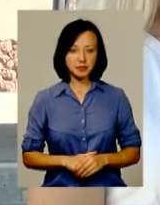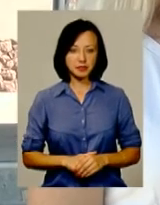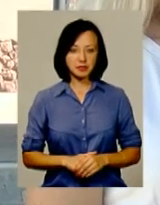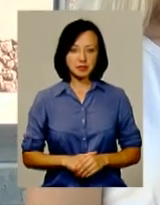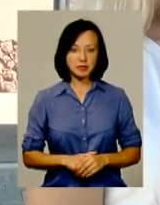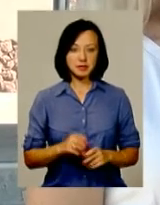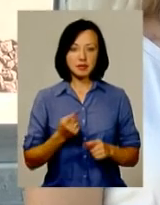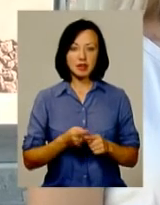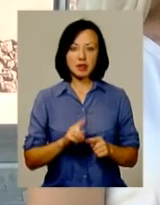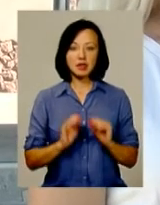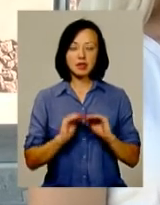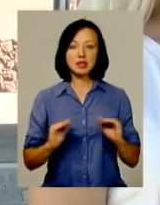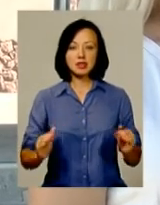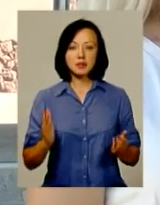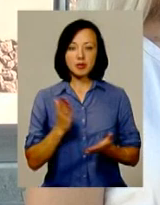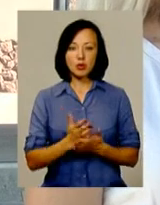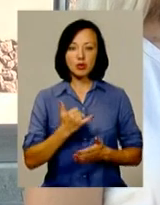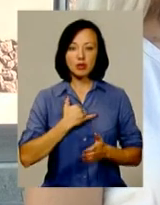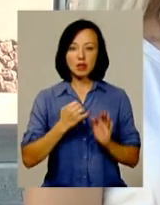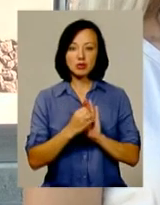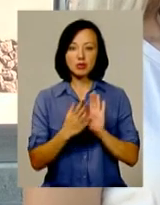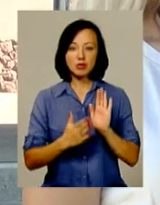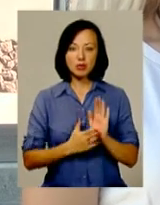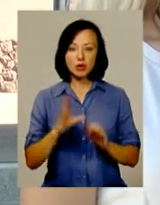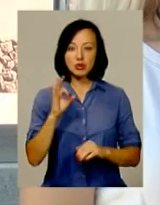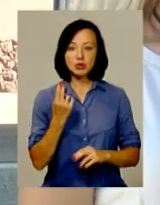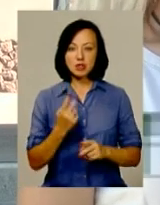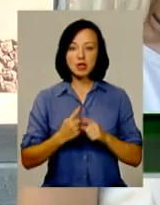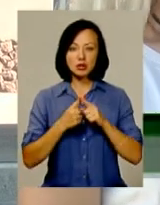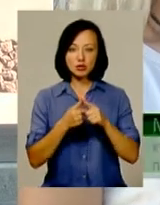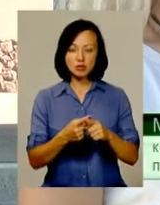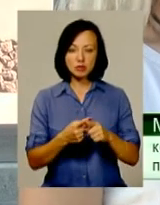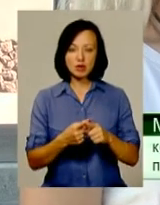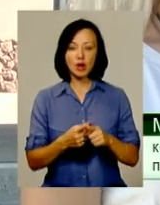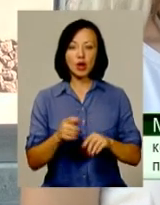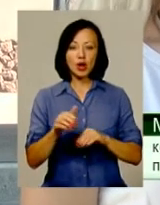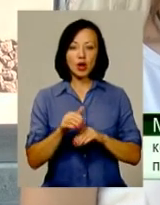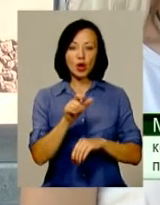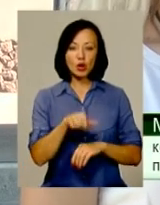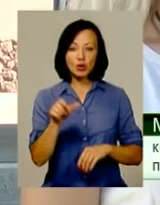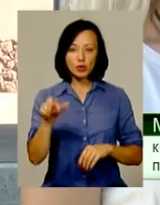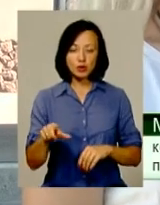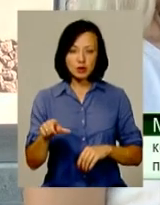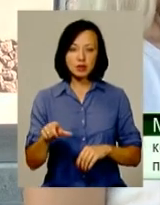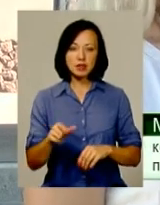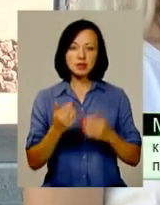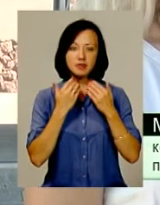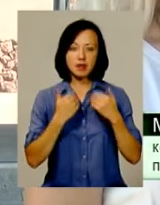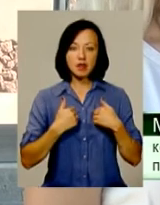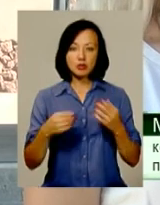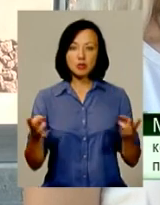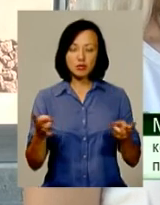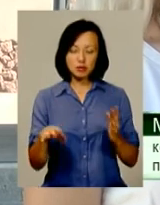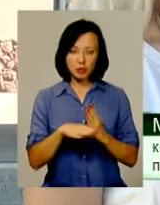Це діти, які перебувають в нас на обліку під соціальним супроводом. Тобто люди до нас звертаються за допомогою, з різними потребами.